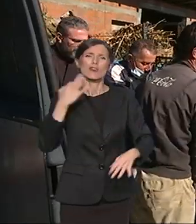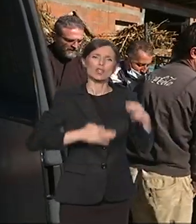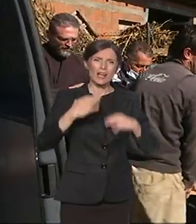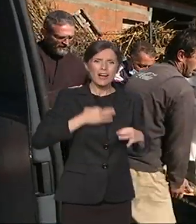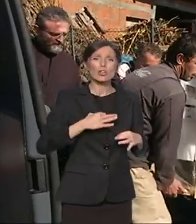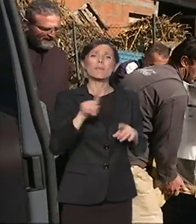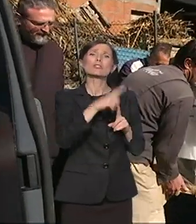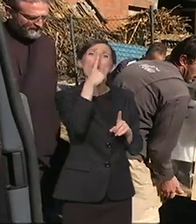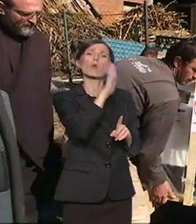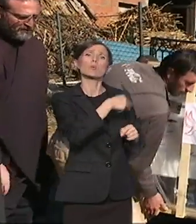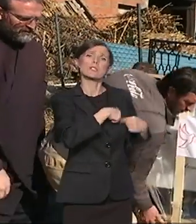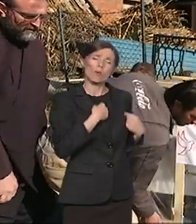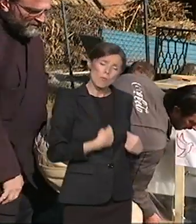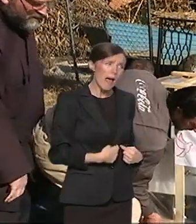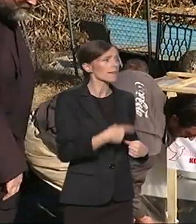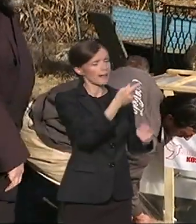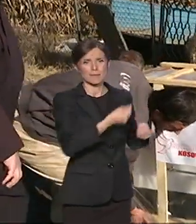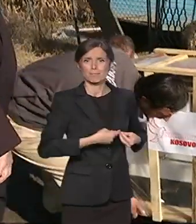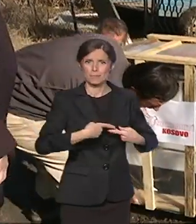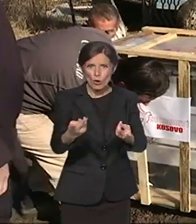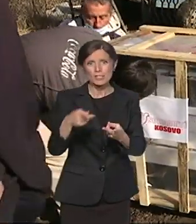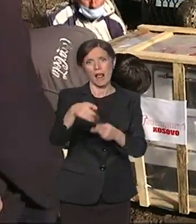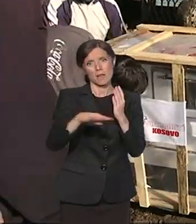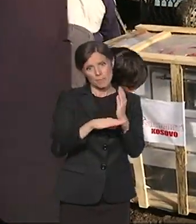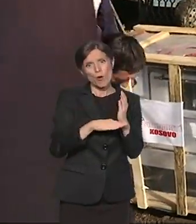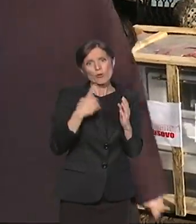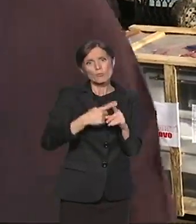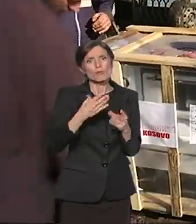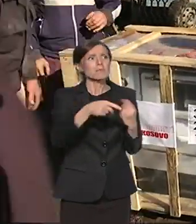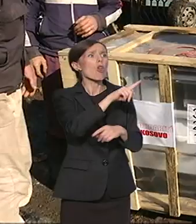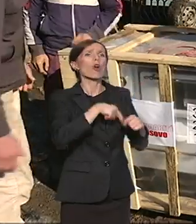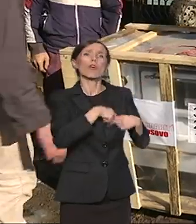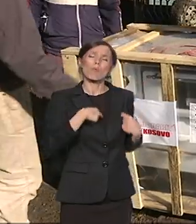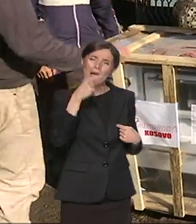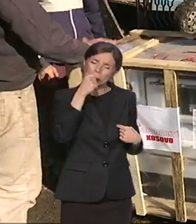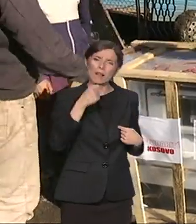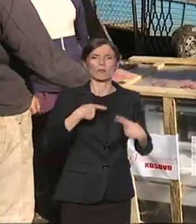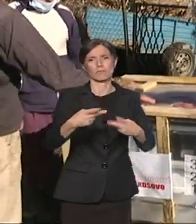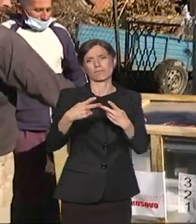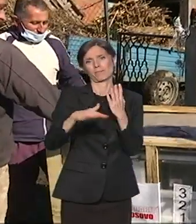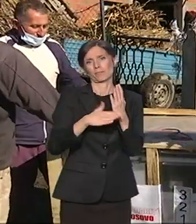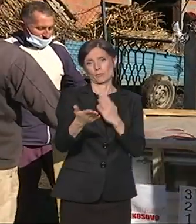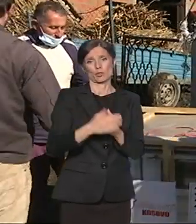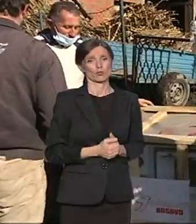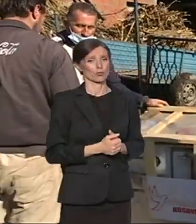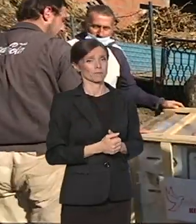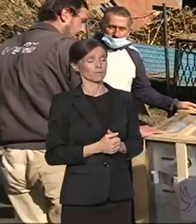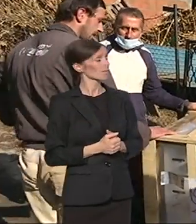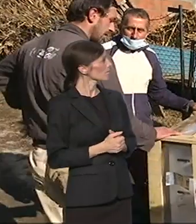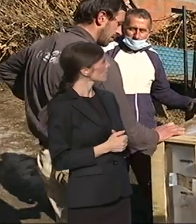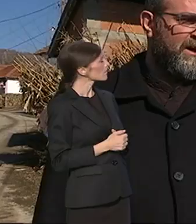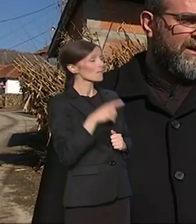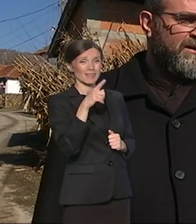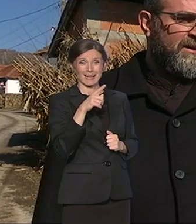humanitaraca i drugih plemenitih ljudi. 20. godina, koliko sam pravoslani sveštenik na Kosovo i